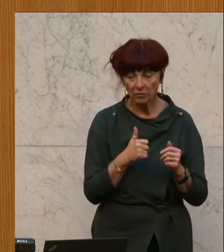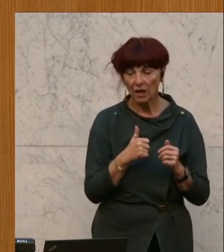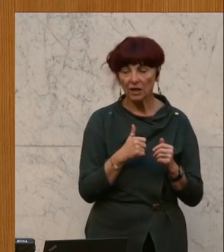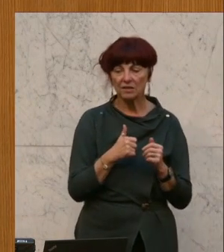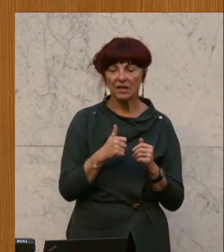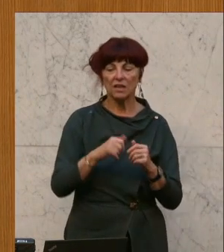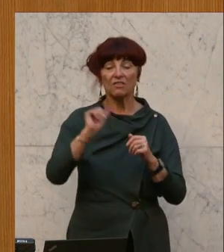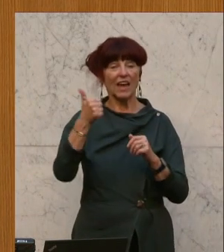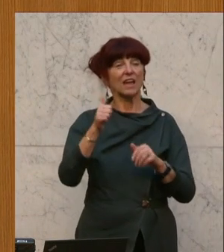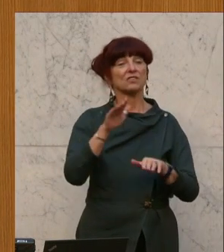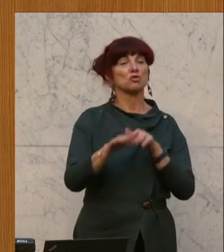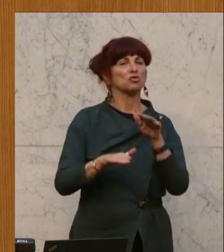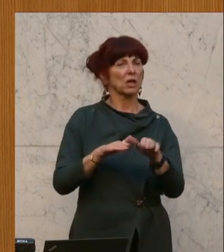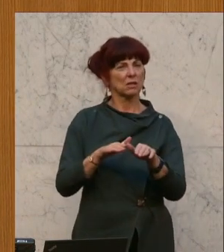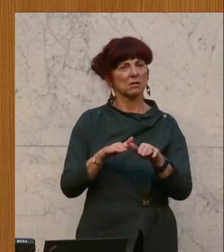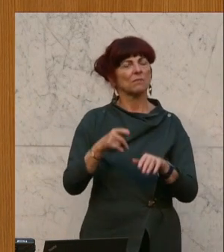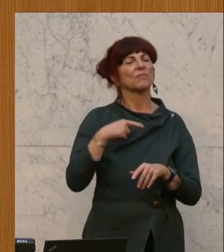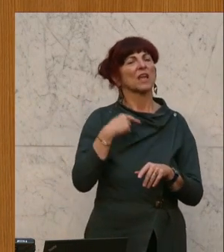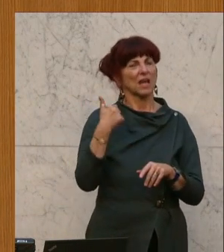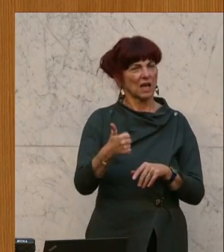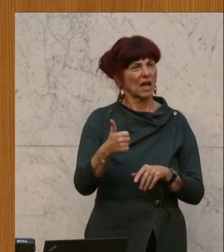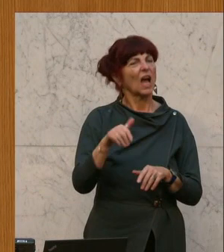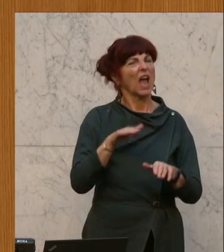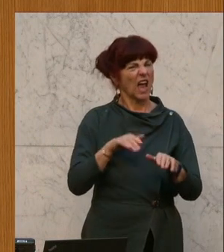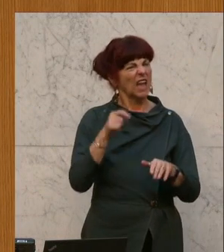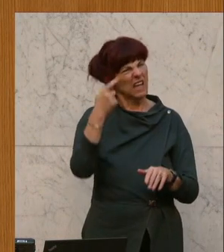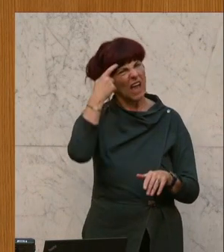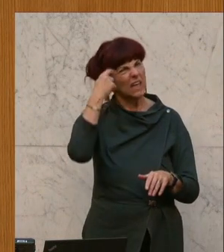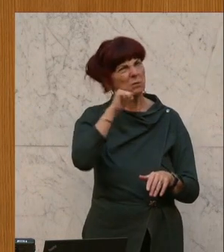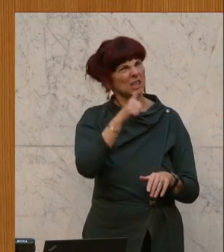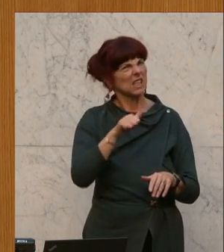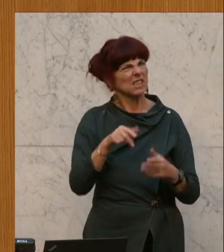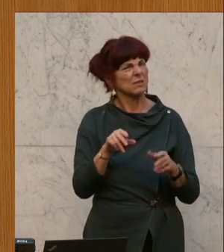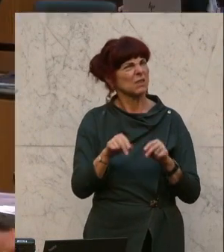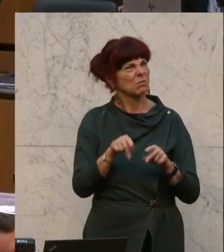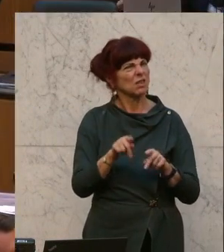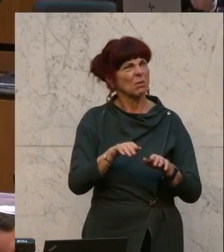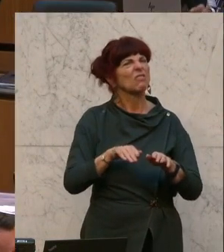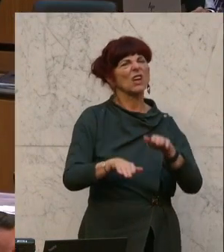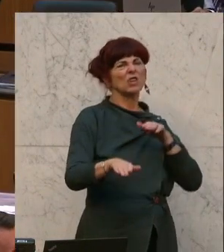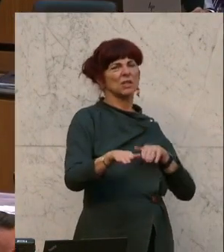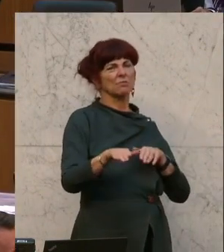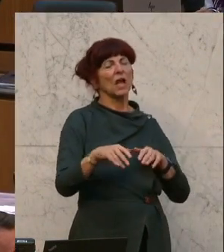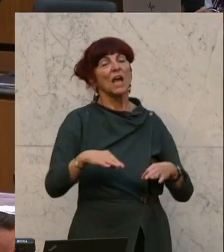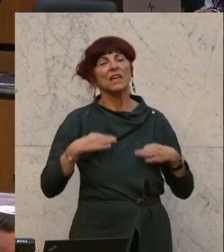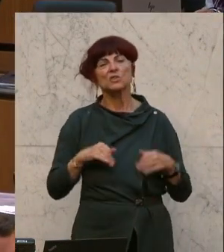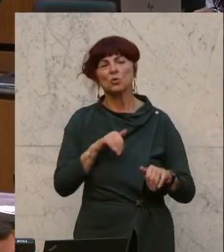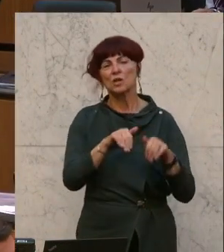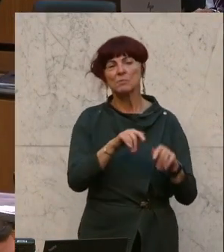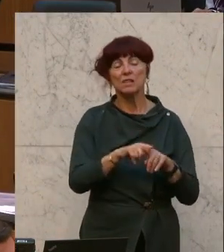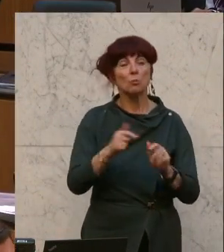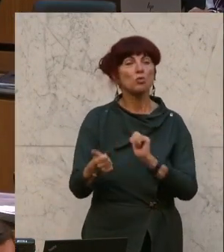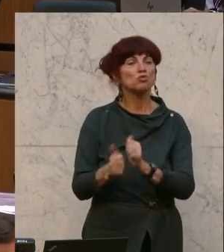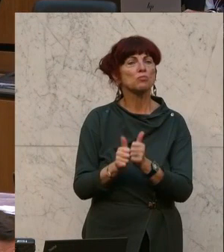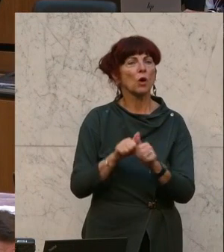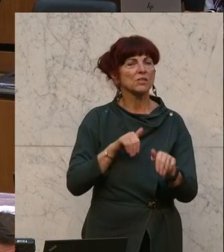2018? Ich nicht. Es war aber eher ein Schritt zurück. Sowohl das Gesundheitsministerium damals 2018 als auch das Sportministerium